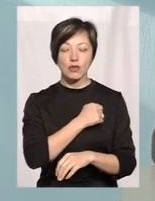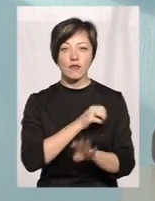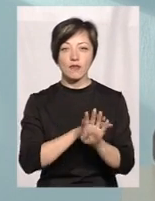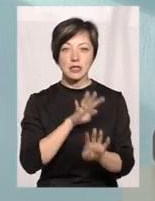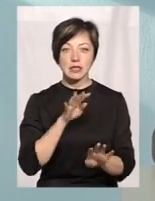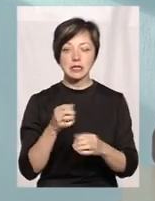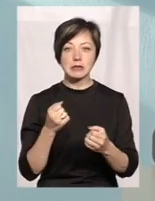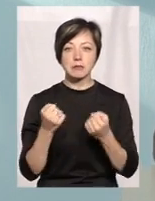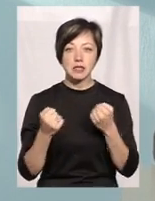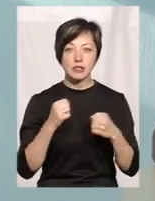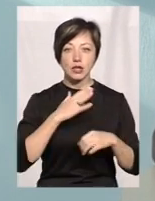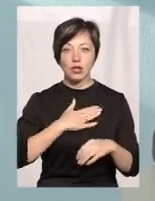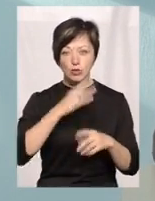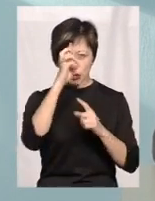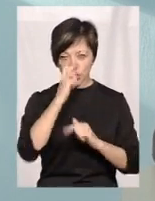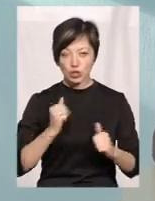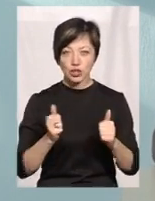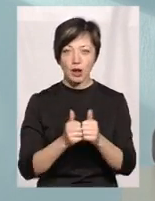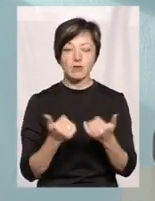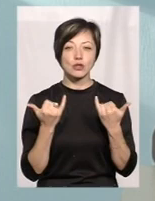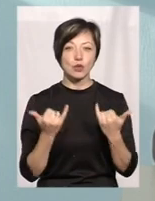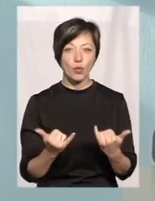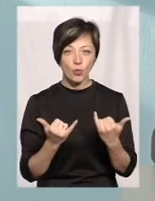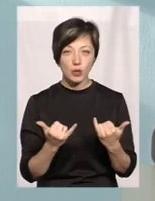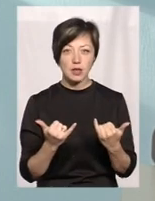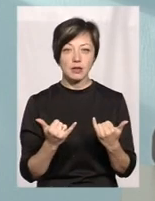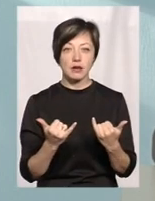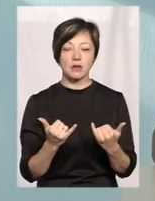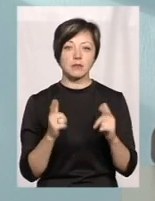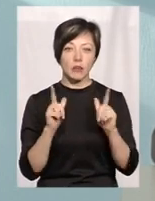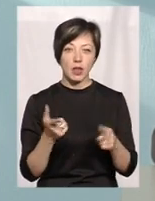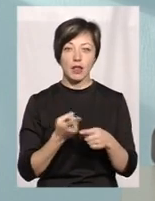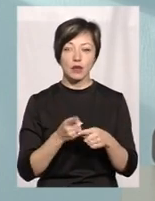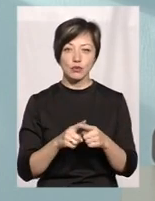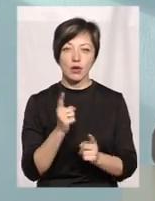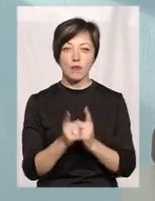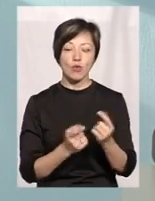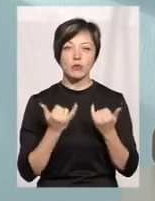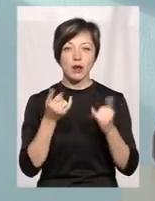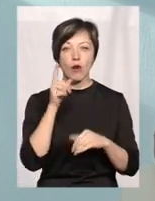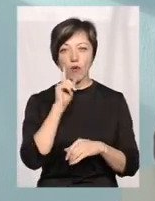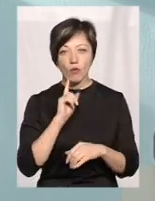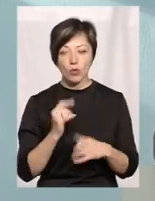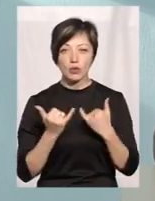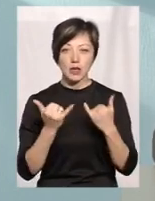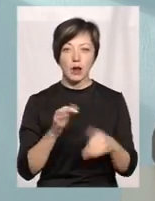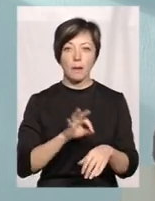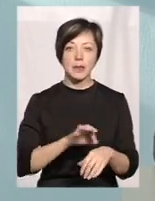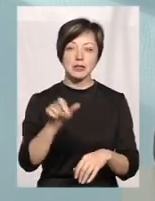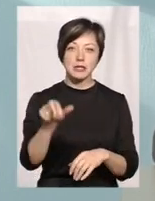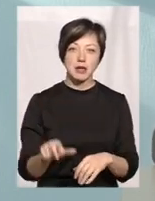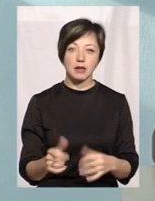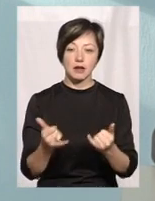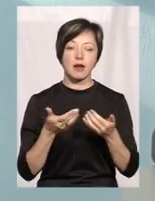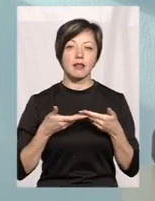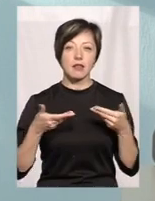зміцнення нашої держави, сьогодні йдуть на цю реформу для комфорту, для пацієнта, для